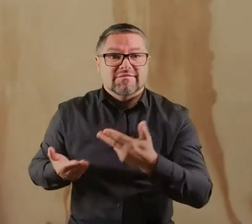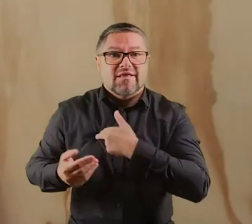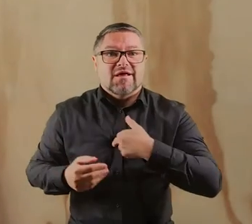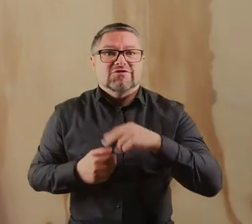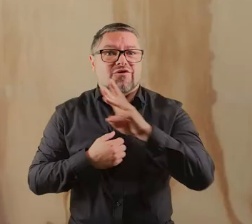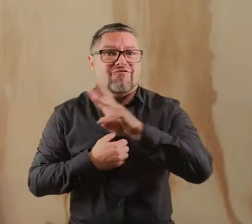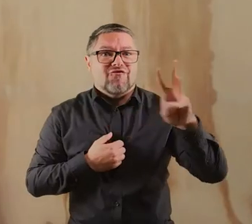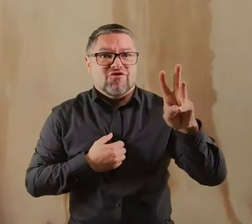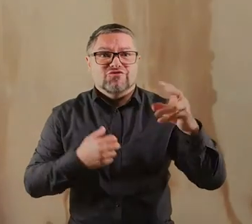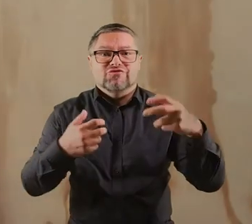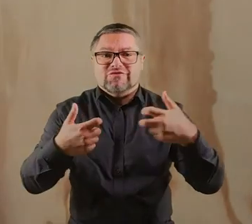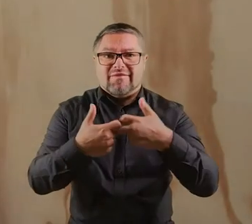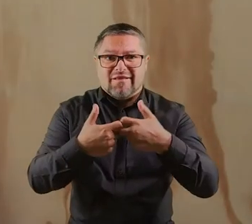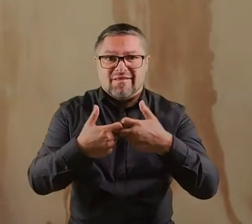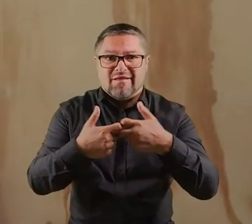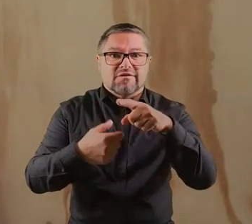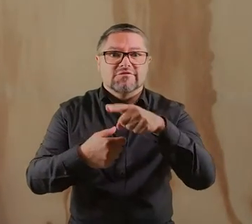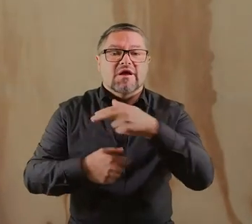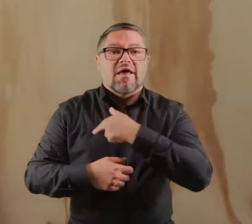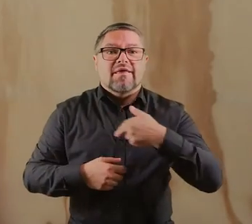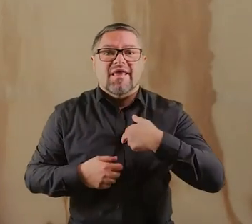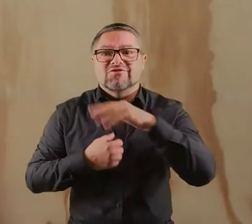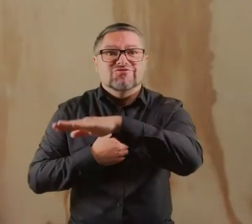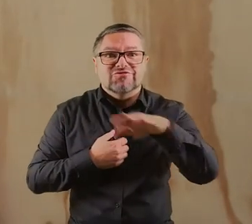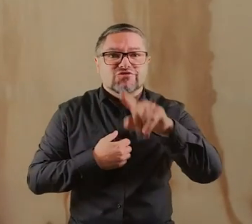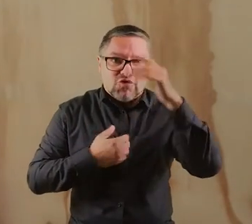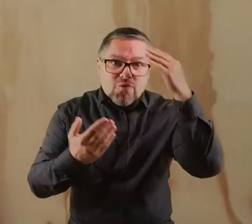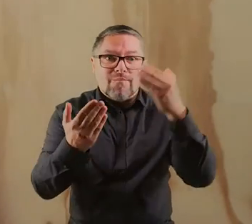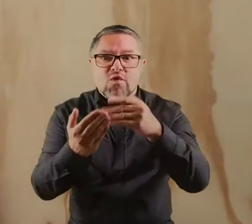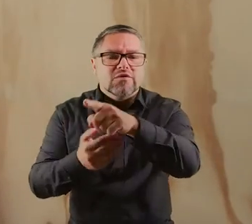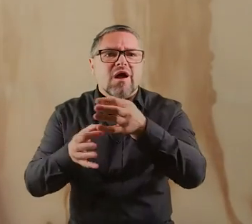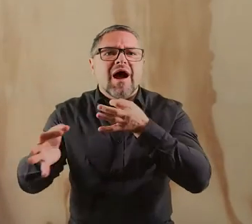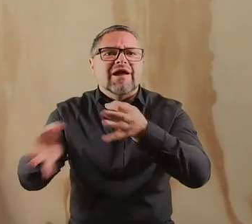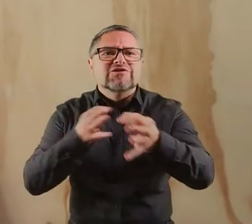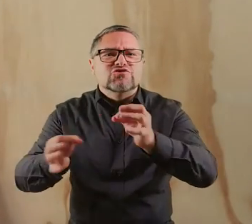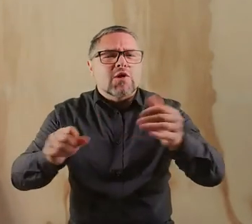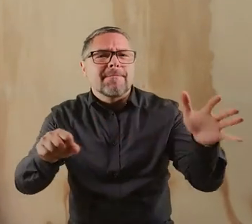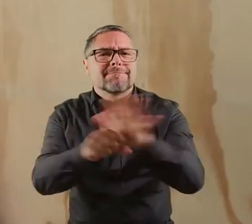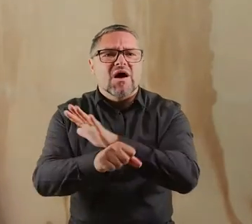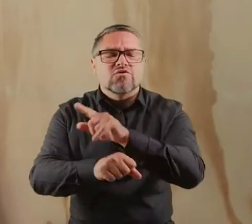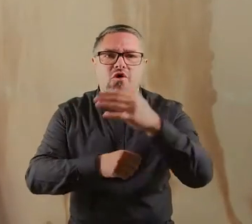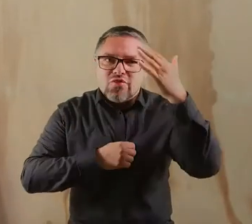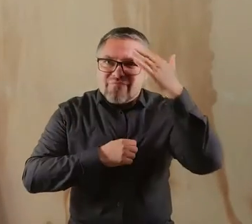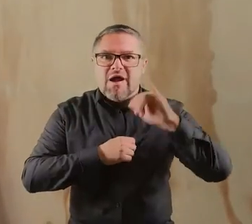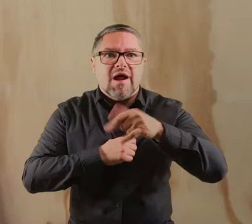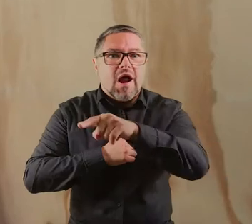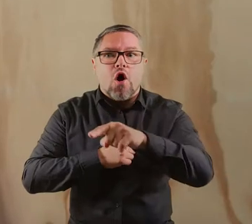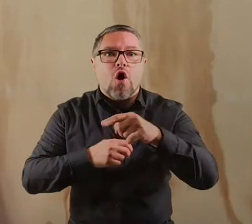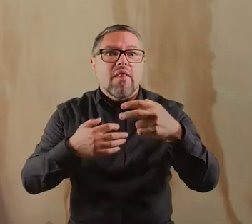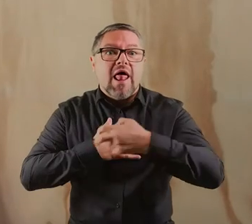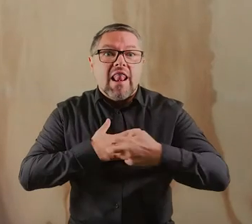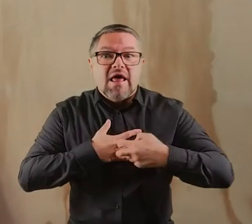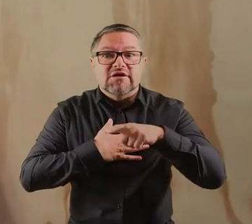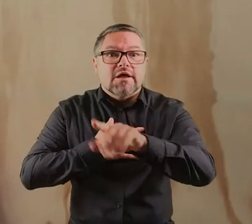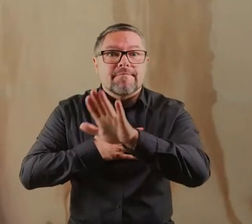zapraszamy na naszą stronę internetową, gdzie w zakładce nasi podopieczni możecie poznać jego pełną historię, dowiedzieć się